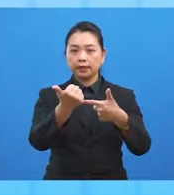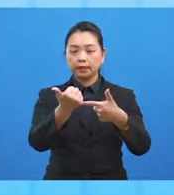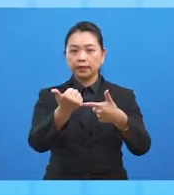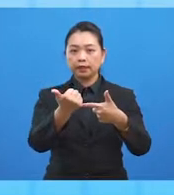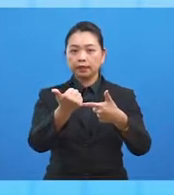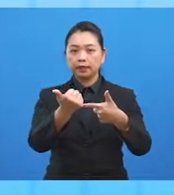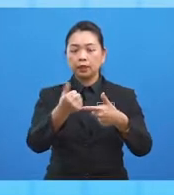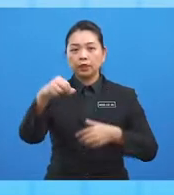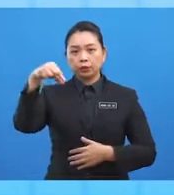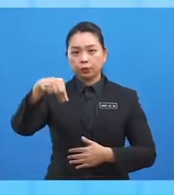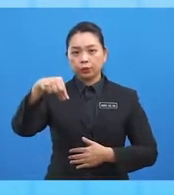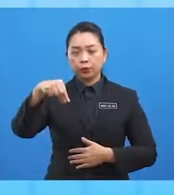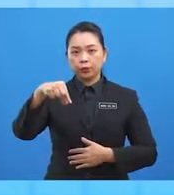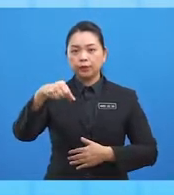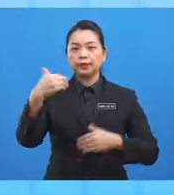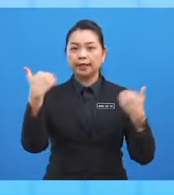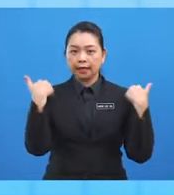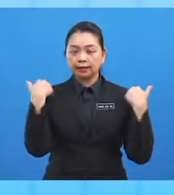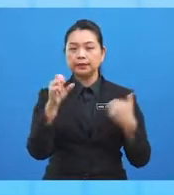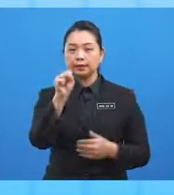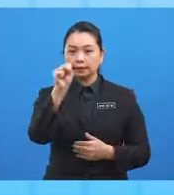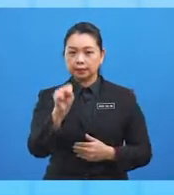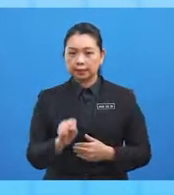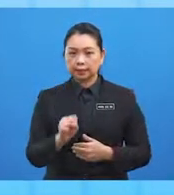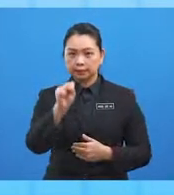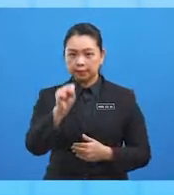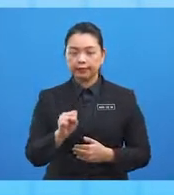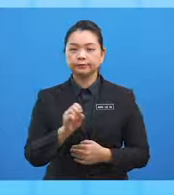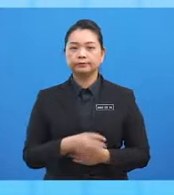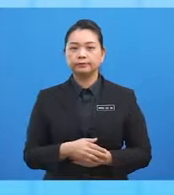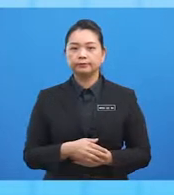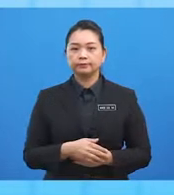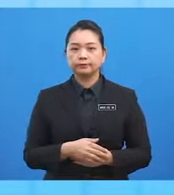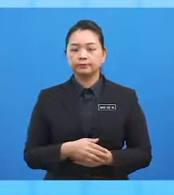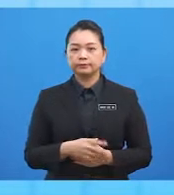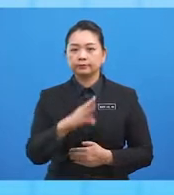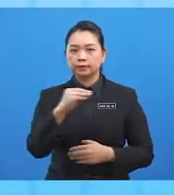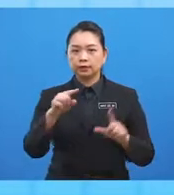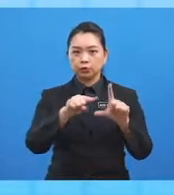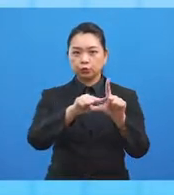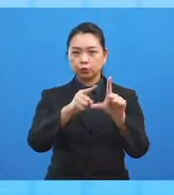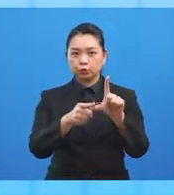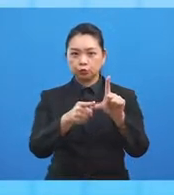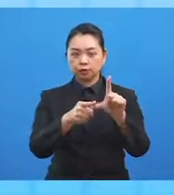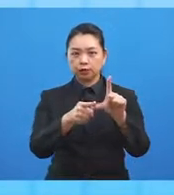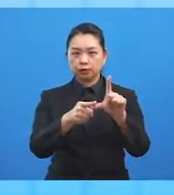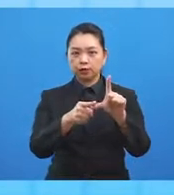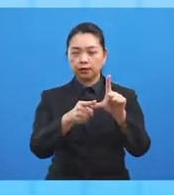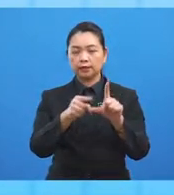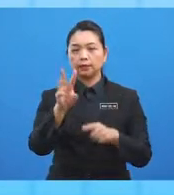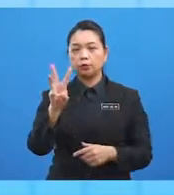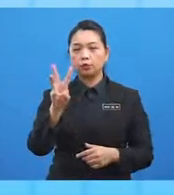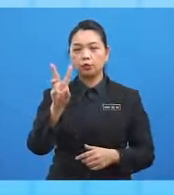Q ialah berada di selatan garisan khatul istiwa dan sudut yang dinyatakan